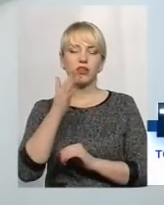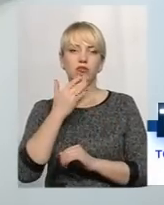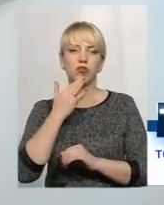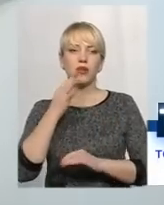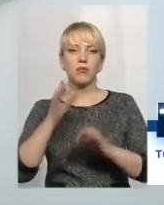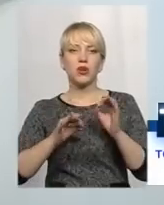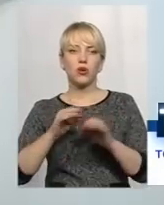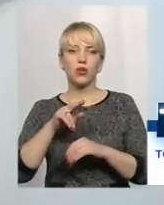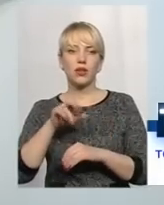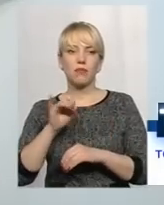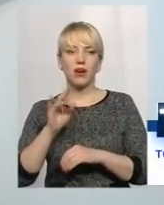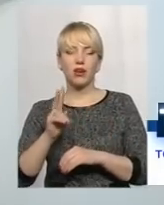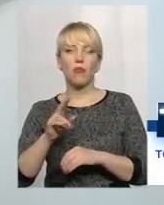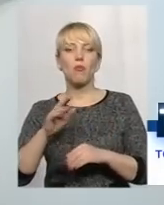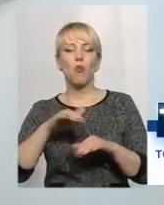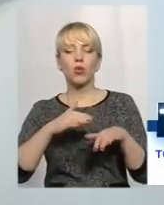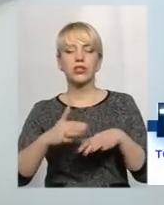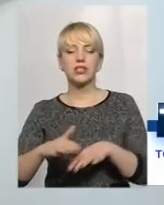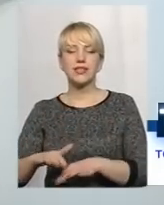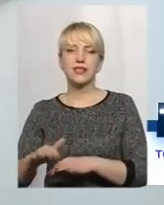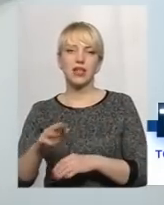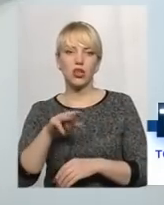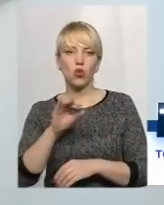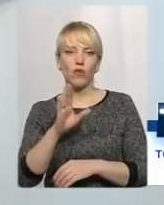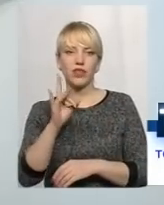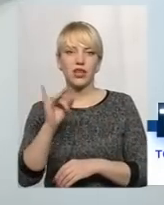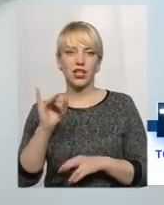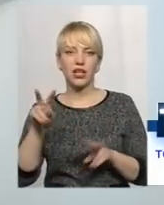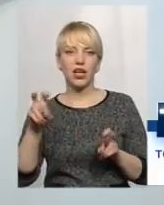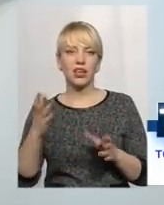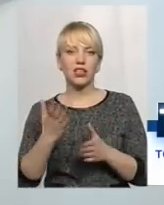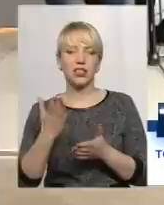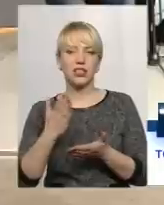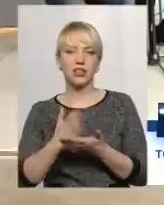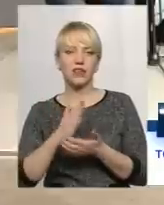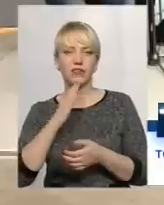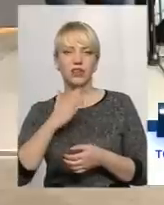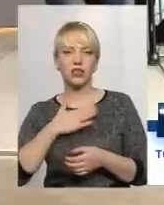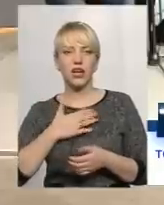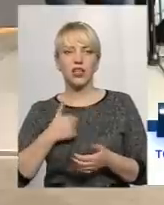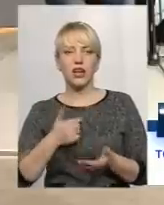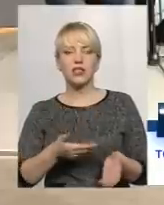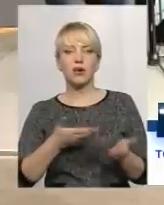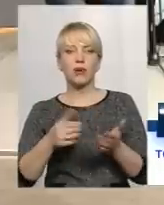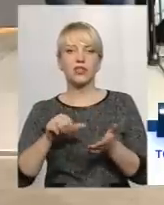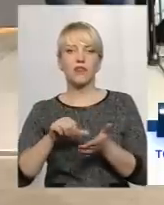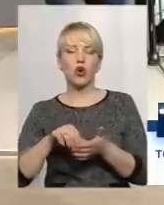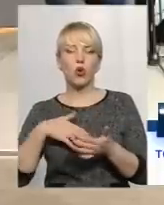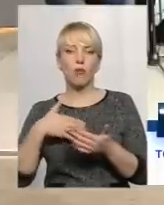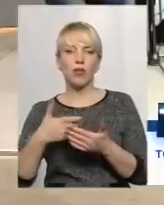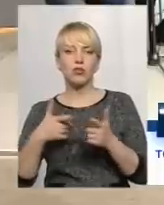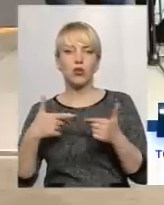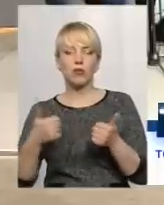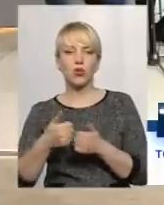природного парку Подільський ТОВТР, який є одним з найбільших у Європі Я до слова запрошую представника громадської організації Подільське